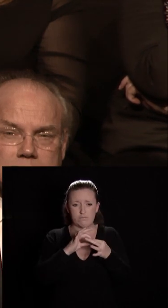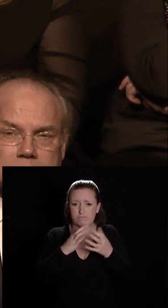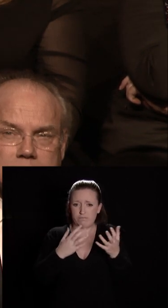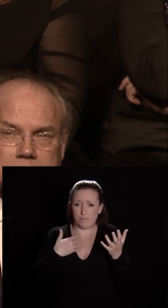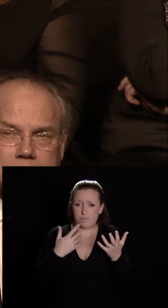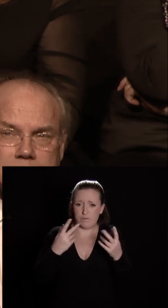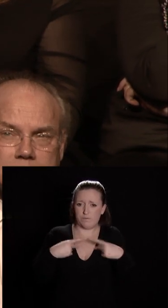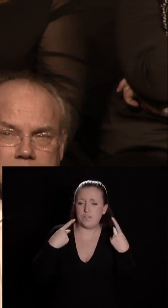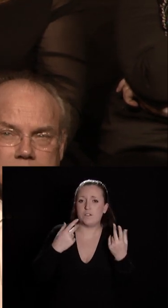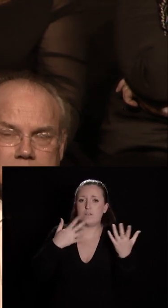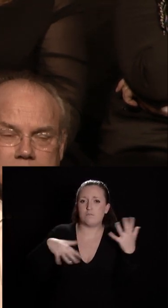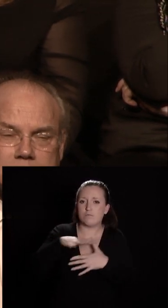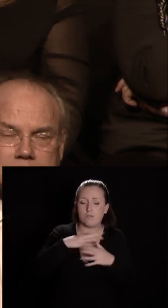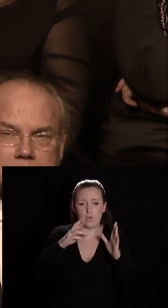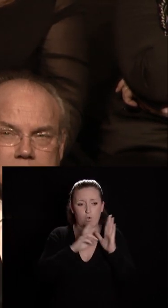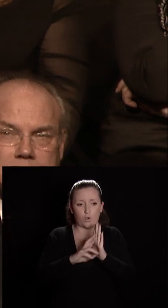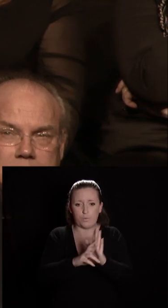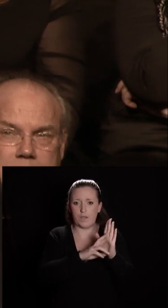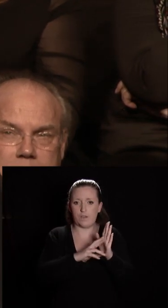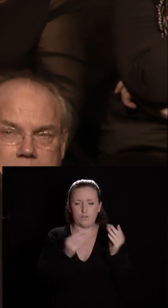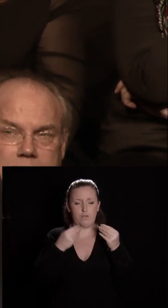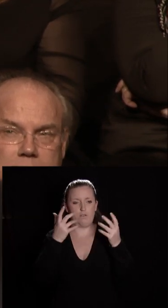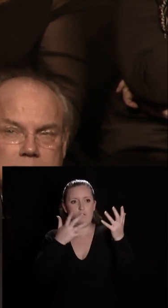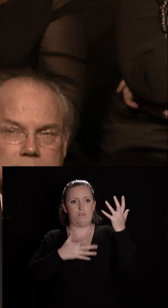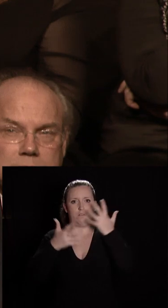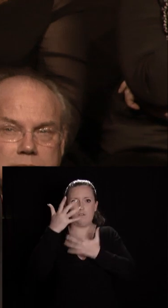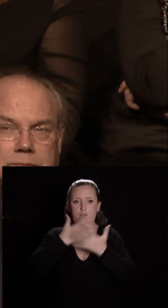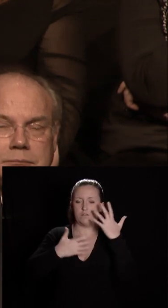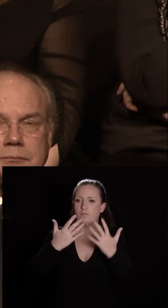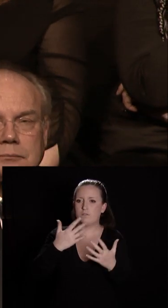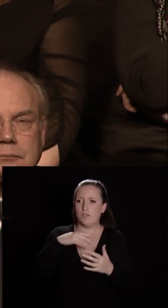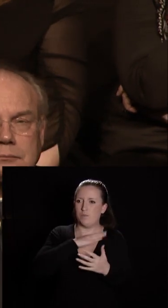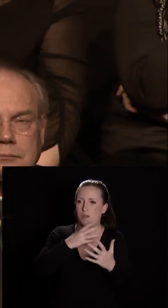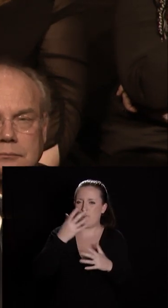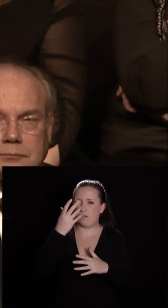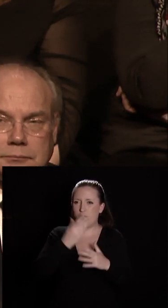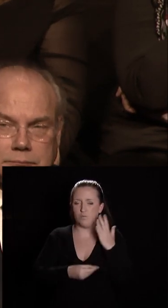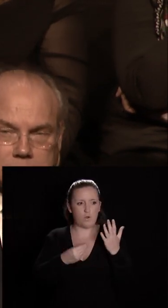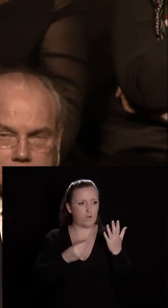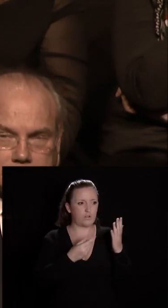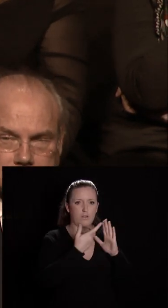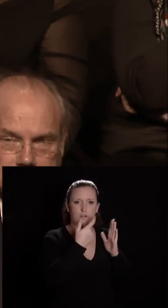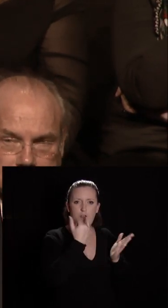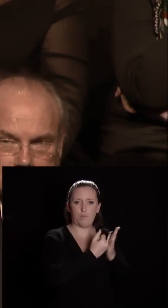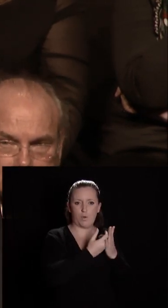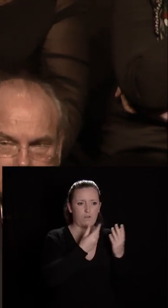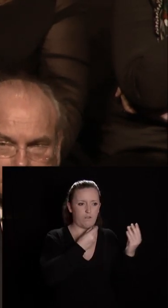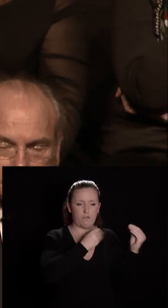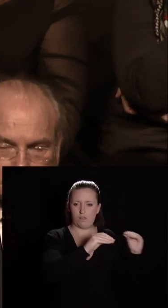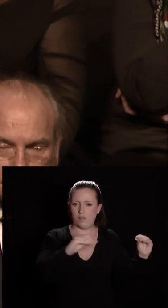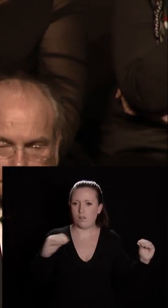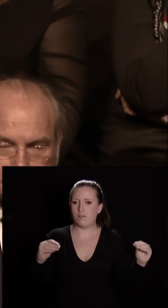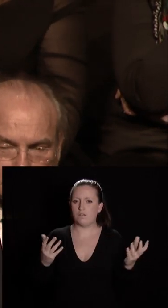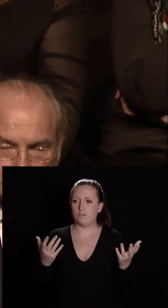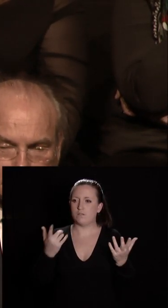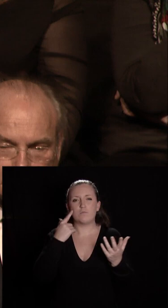un mode de vie dont les repères sont ébranlés par insuffisance de mécanismes redistributeurs la société de l'égalité